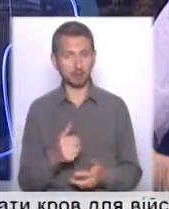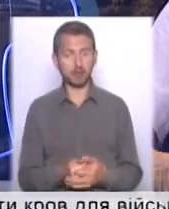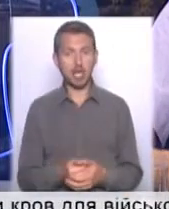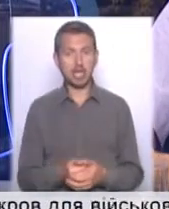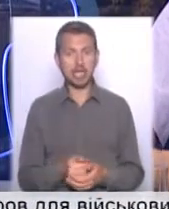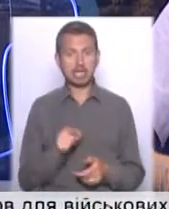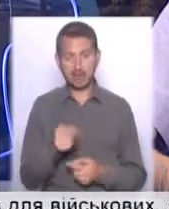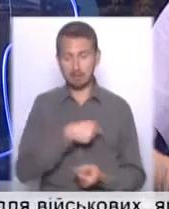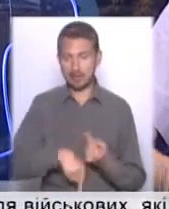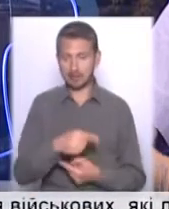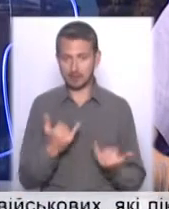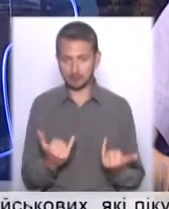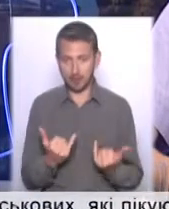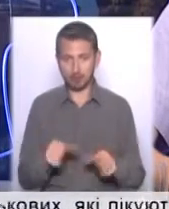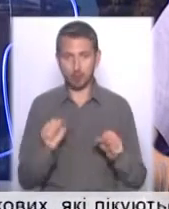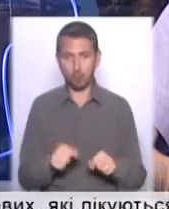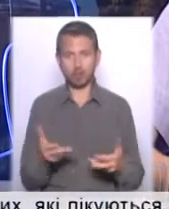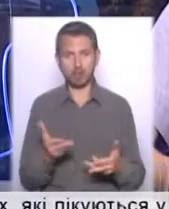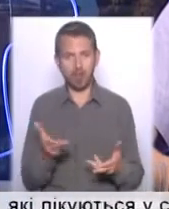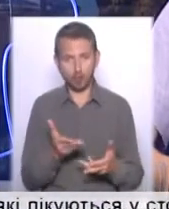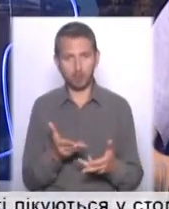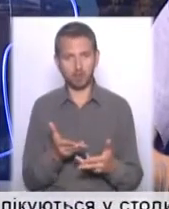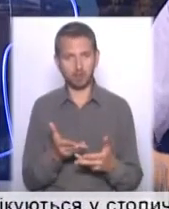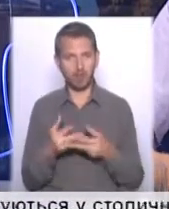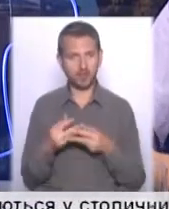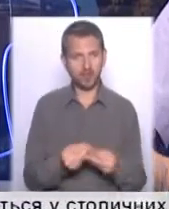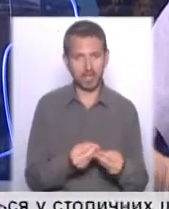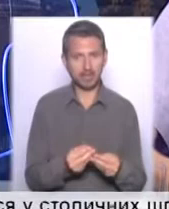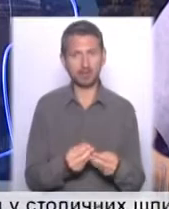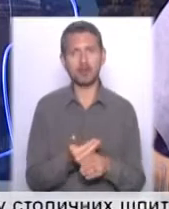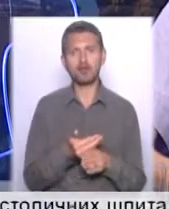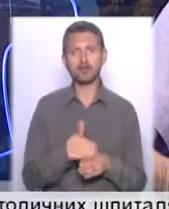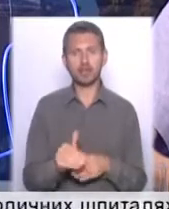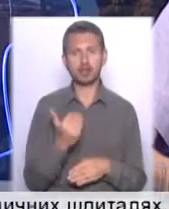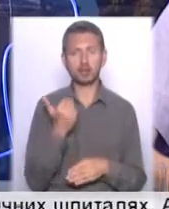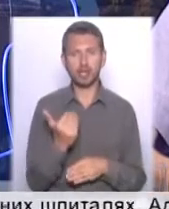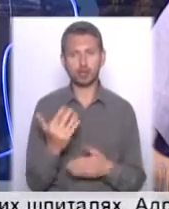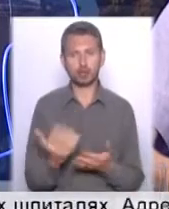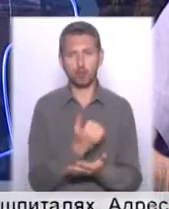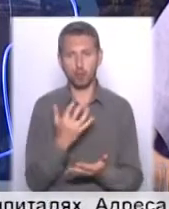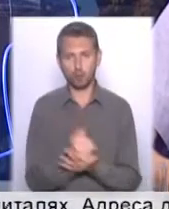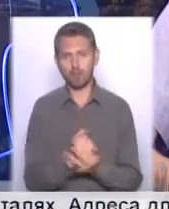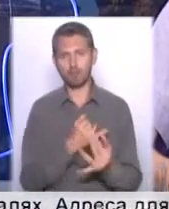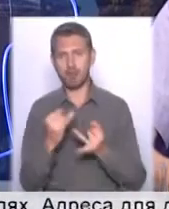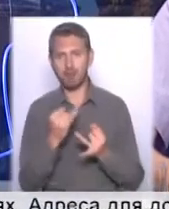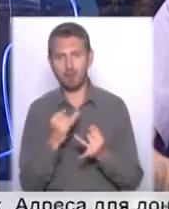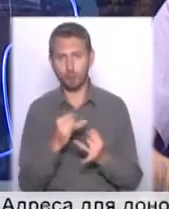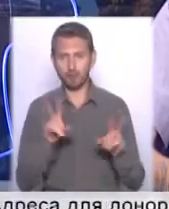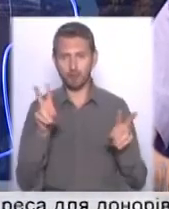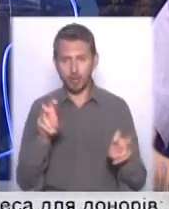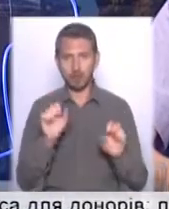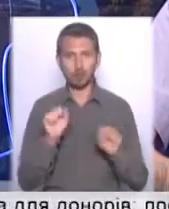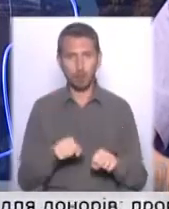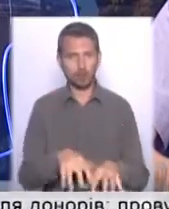який зараз в цей момент можна якимось чином віджати, і частину їхніх здобутків перемог в лапках можна